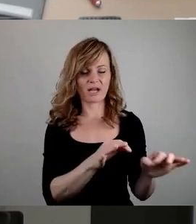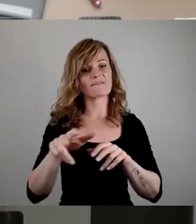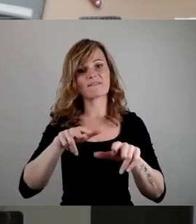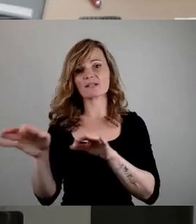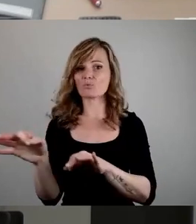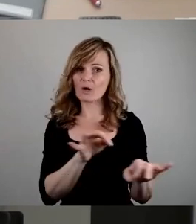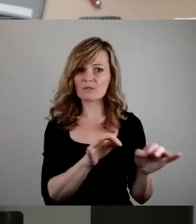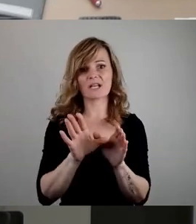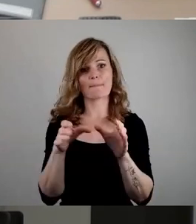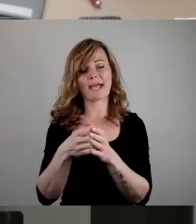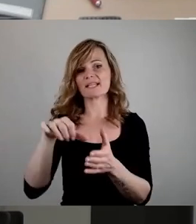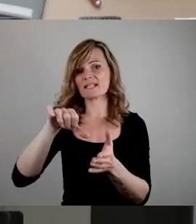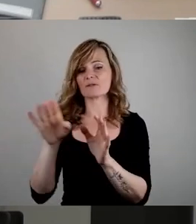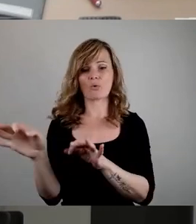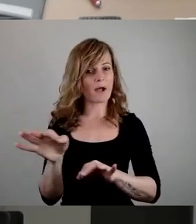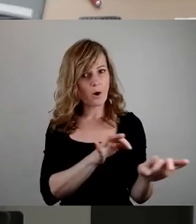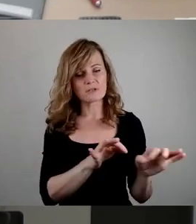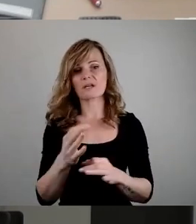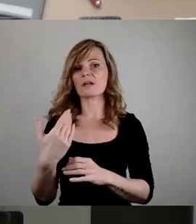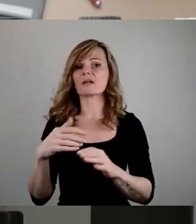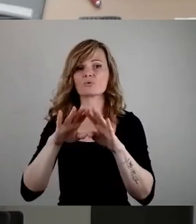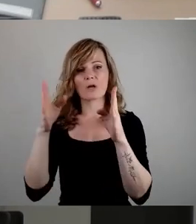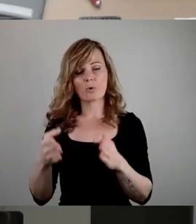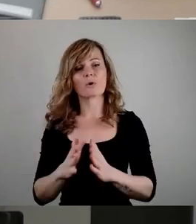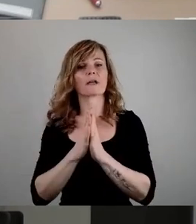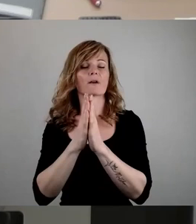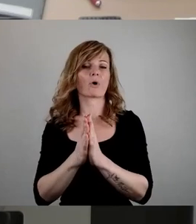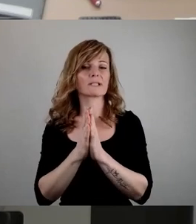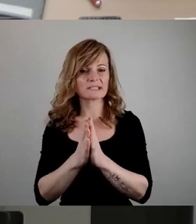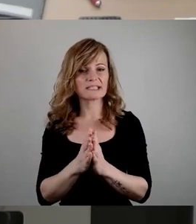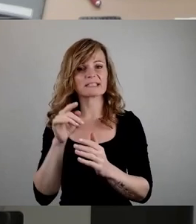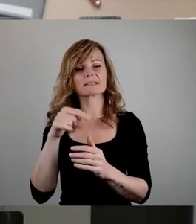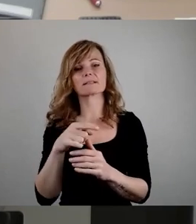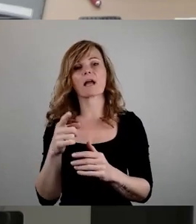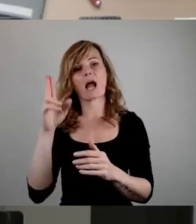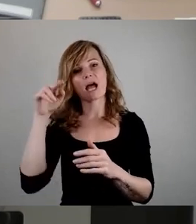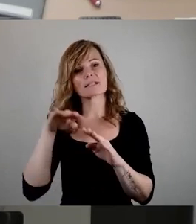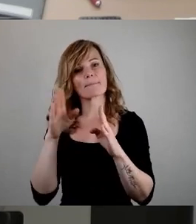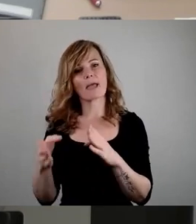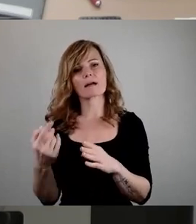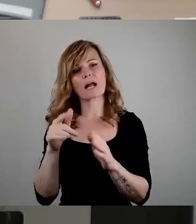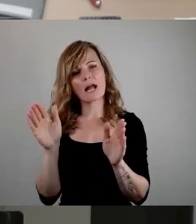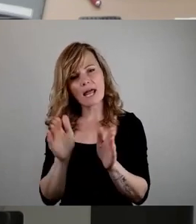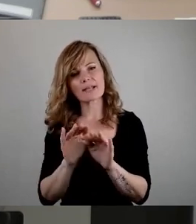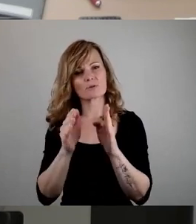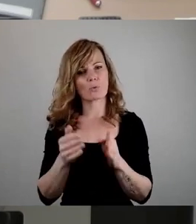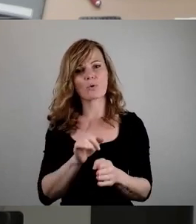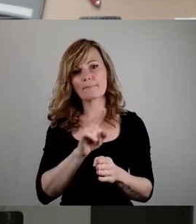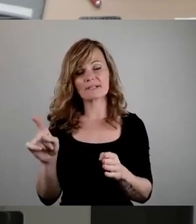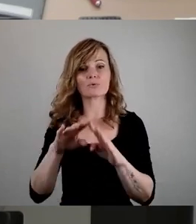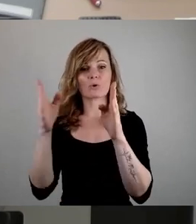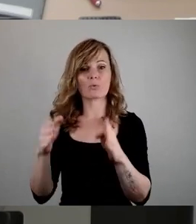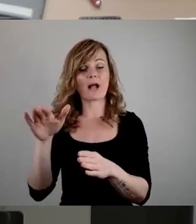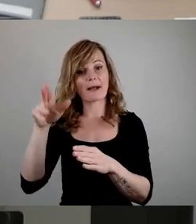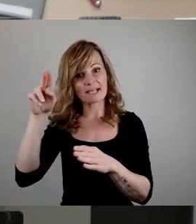ausgezogen, die Synagoge, die Gottesdienste finden, am Hasenberg in der kleinen Synagoge statt, wo sie auch bis zum Bau der Synagoge am Hasenberg